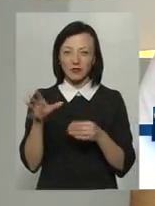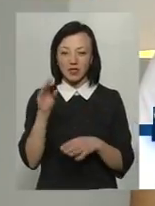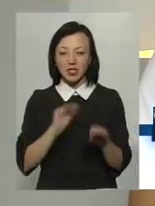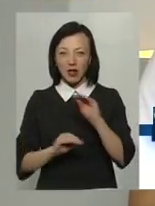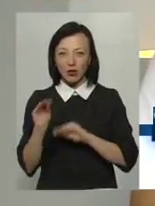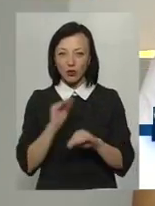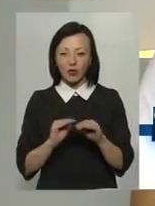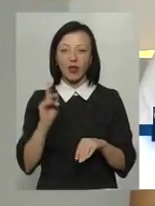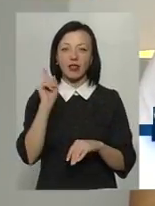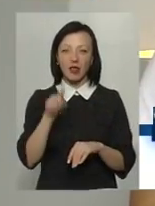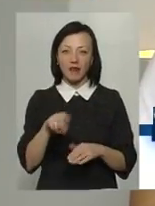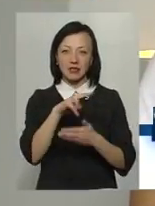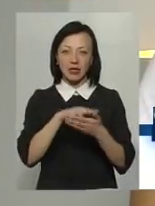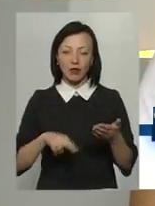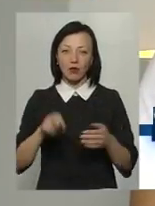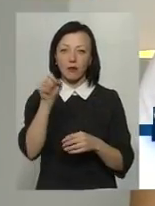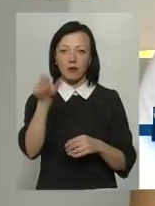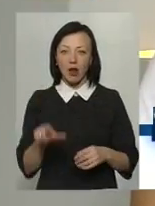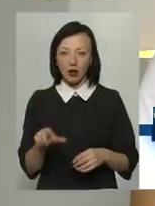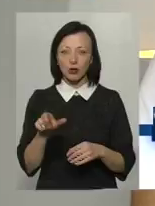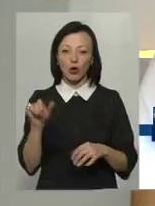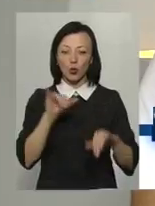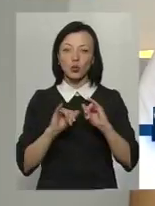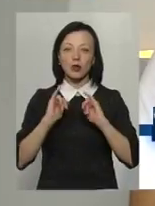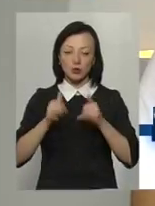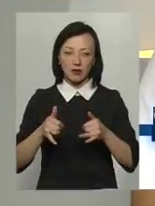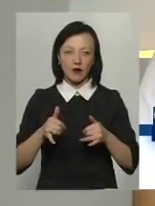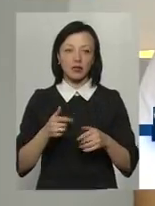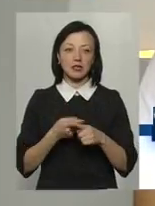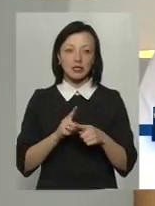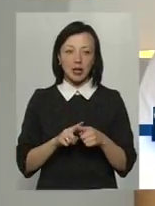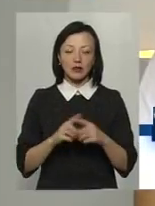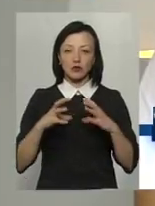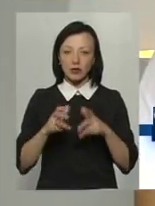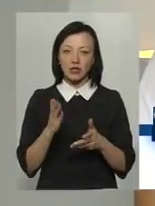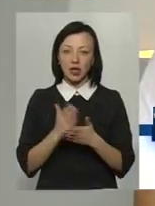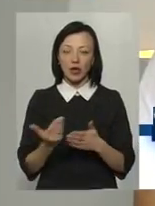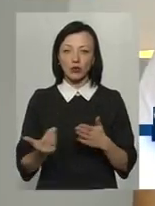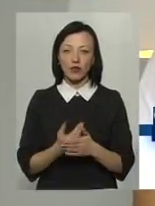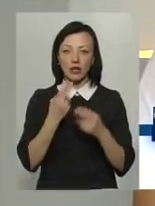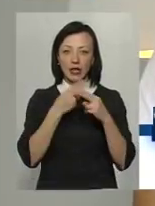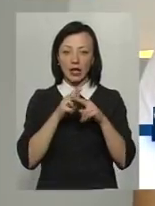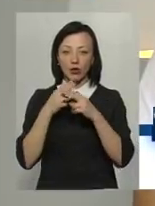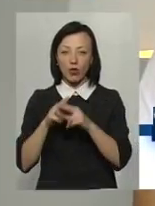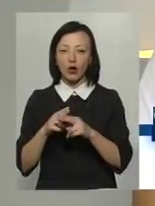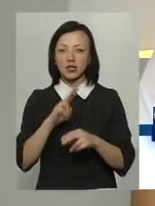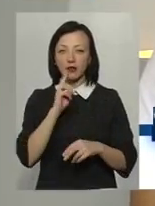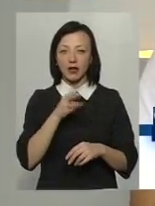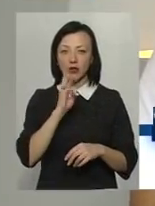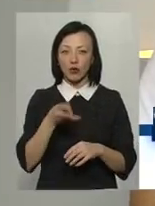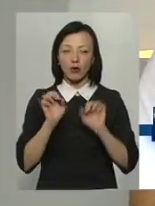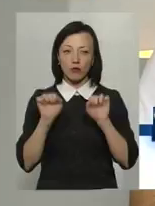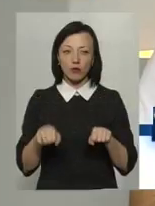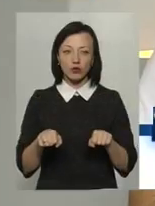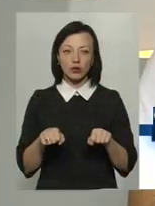складові, навіть сертифікована пляшка, в яку воно розливається. Тому що зараз у світі є новітні технології, які за 2-3 роки